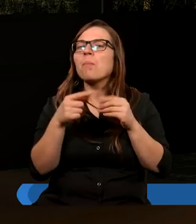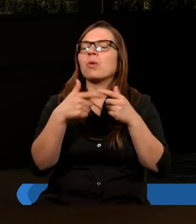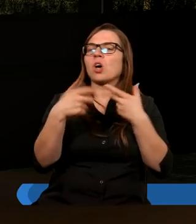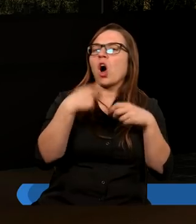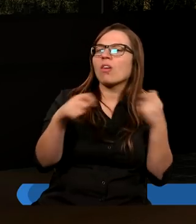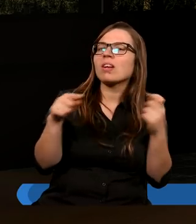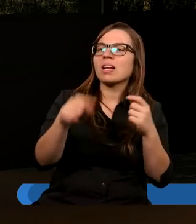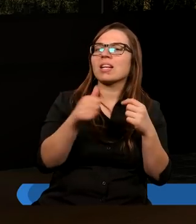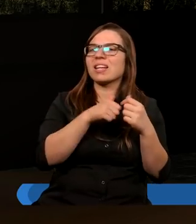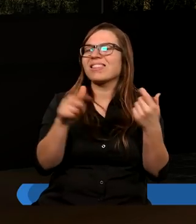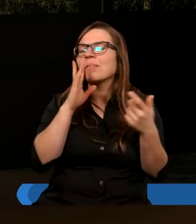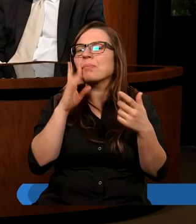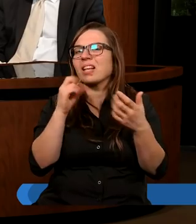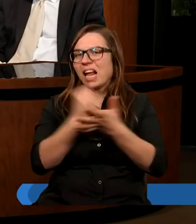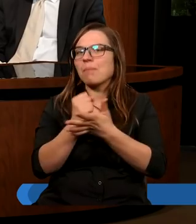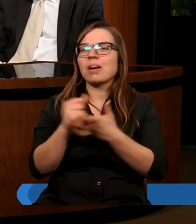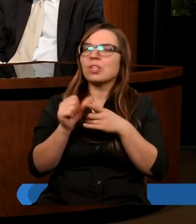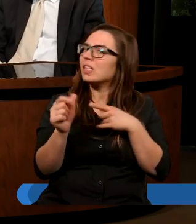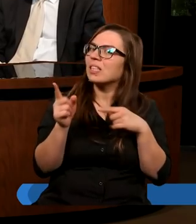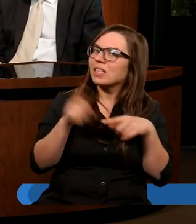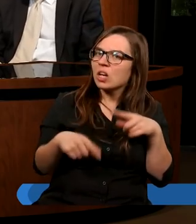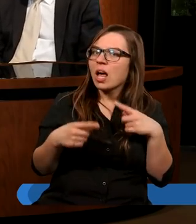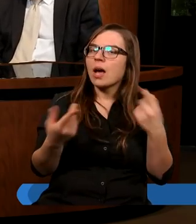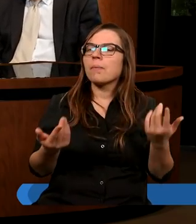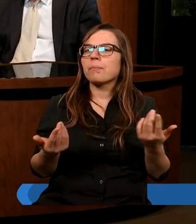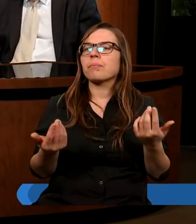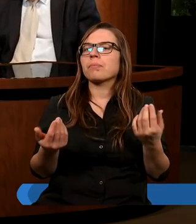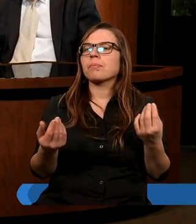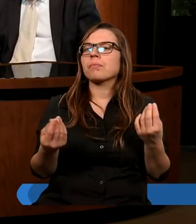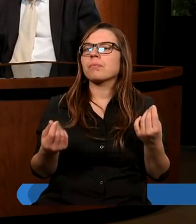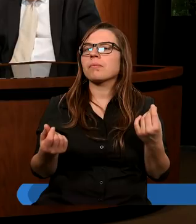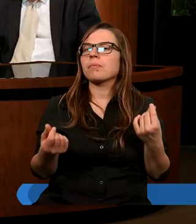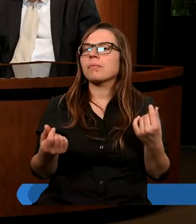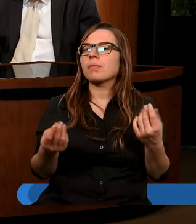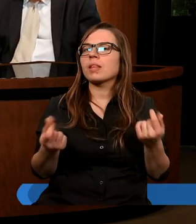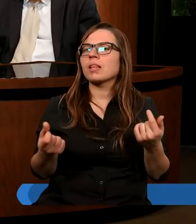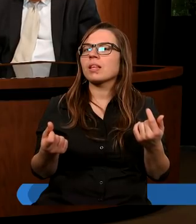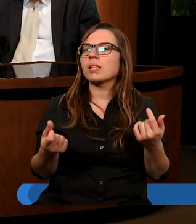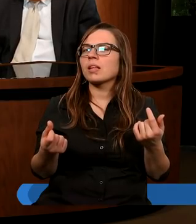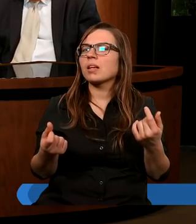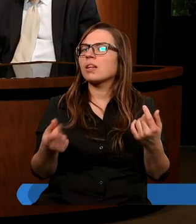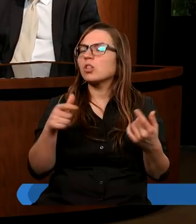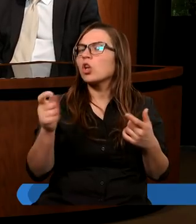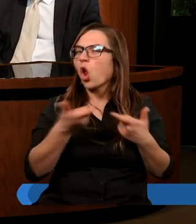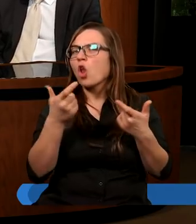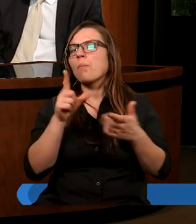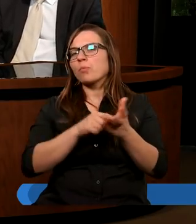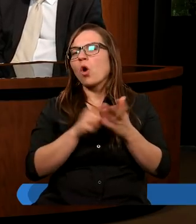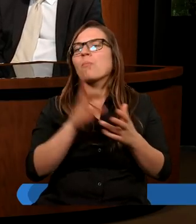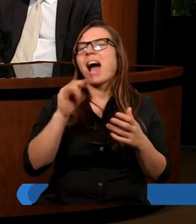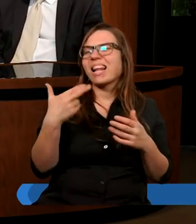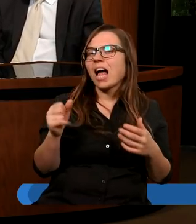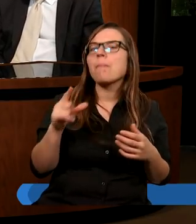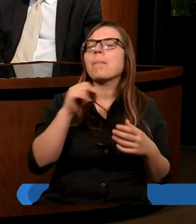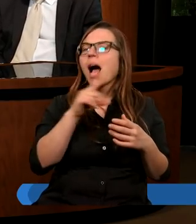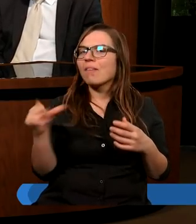danej sprawy. i przecież to, co zrobił Piotr, Barnaba, Paweł,